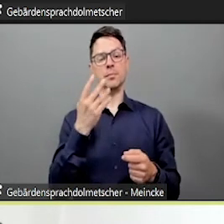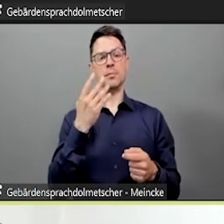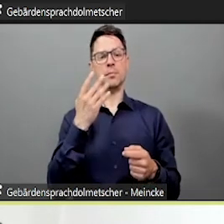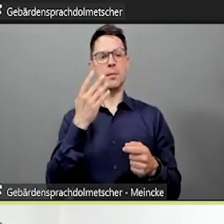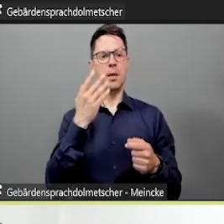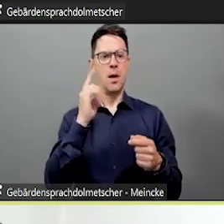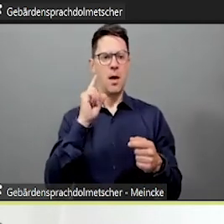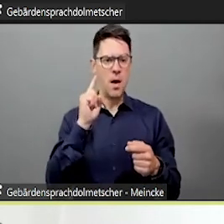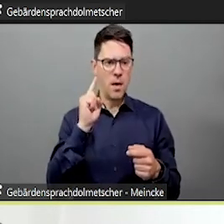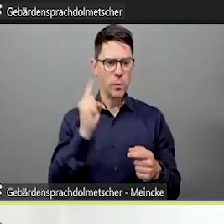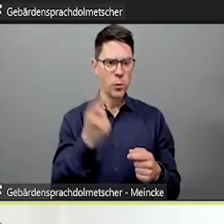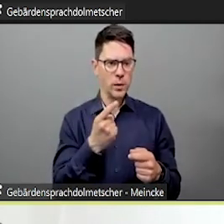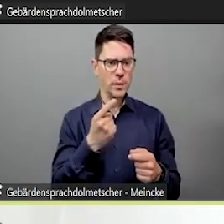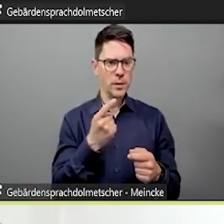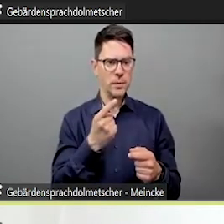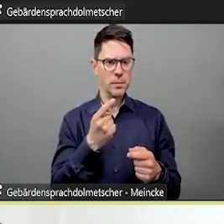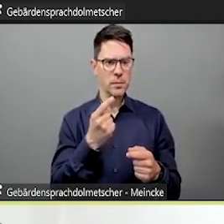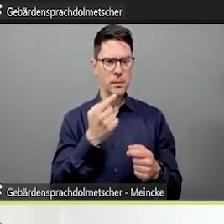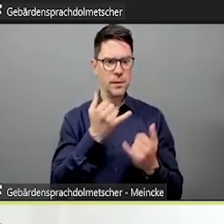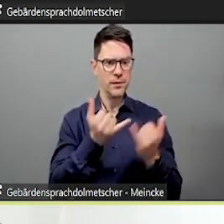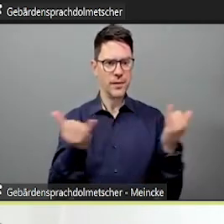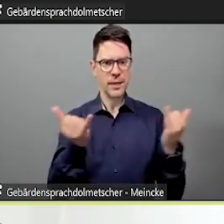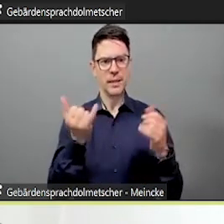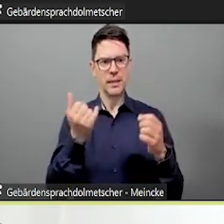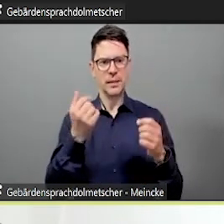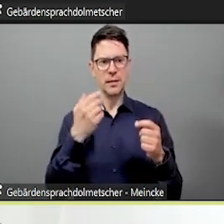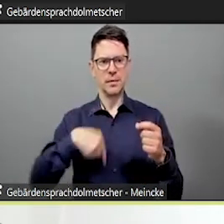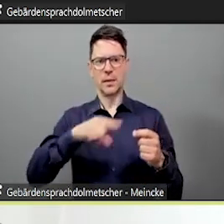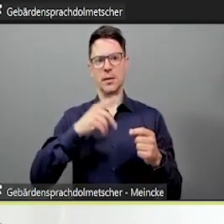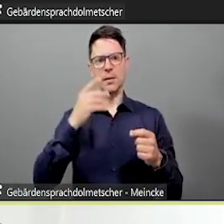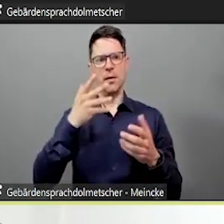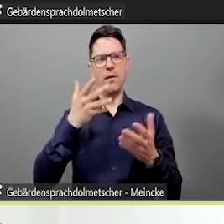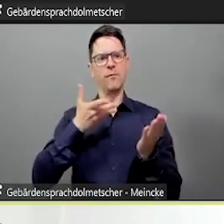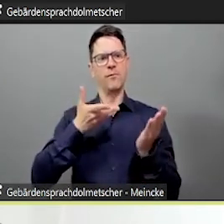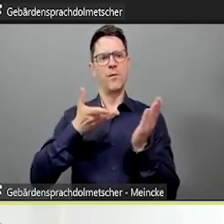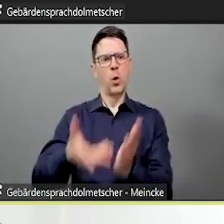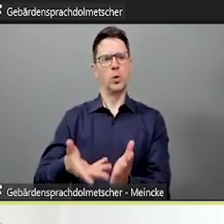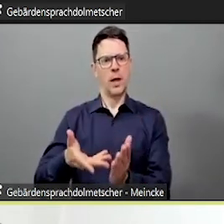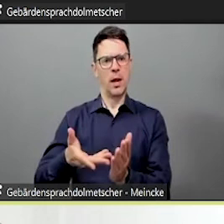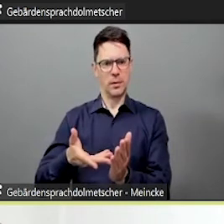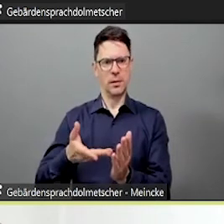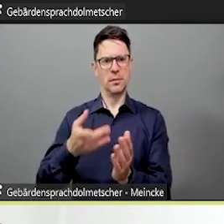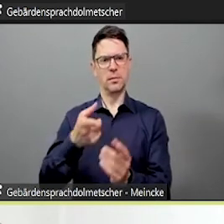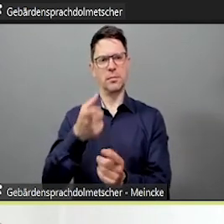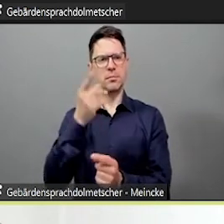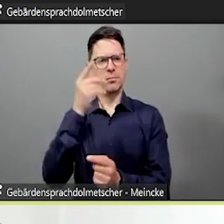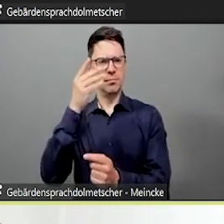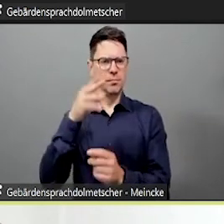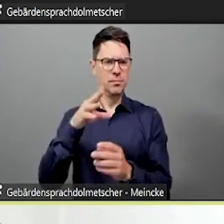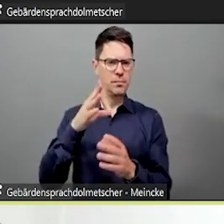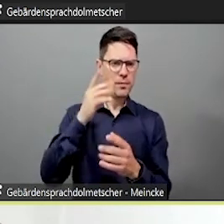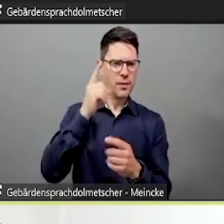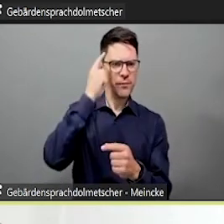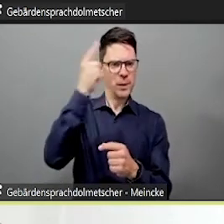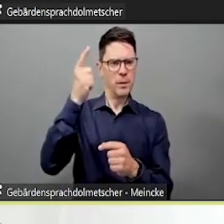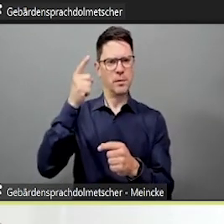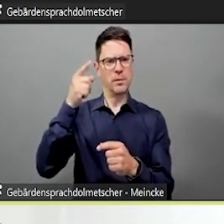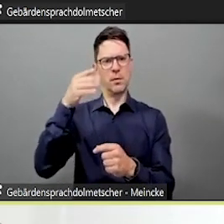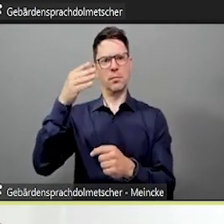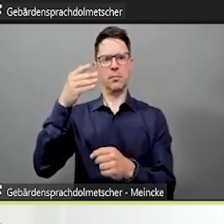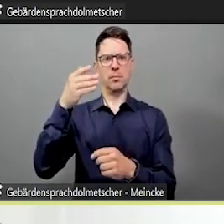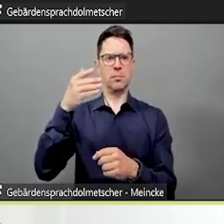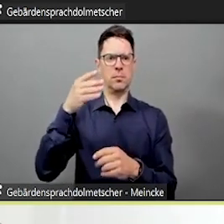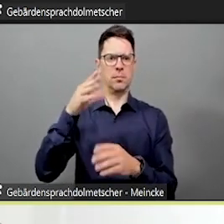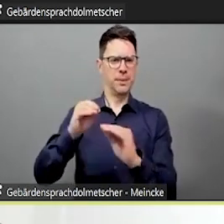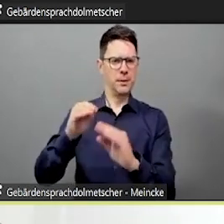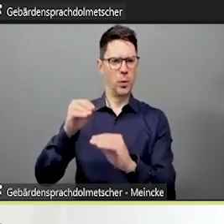Das kann man ganz gut umgehen, indem man erst mal selber einen eigenen Beitrag schreibt, also sich selber in dem Forum vorstellt und dann eben die Studierenden bittet,